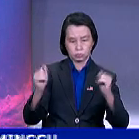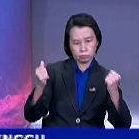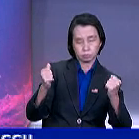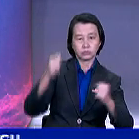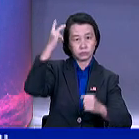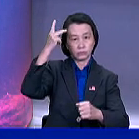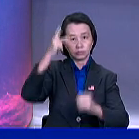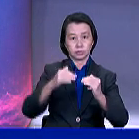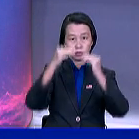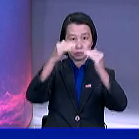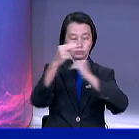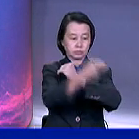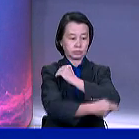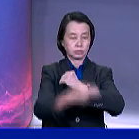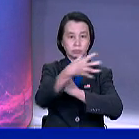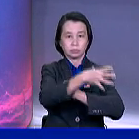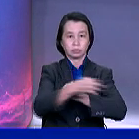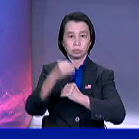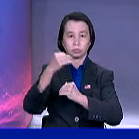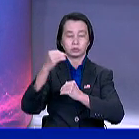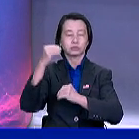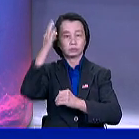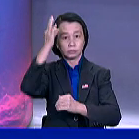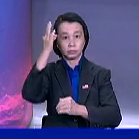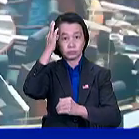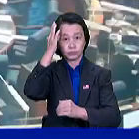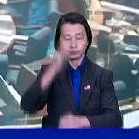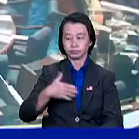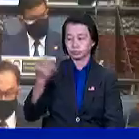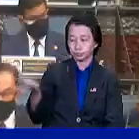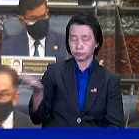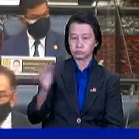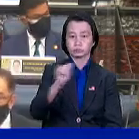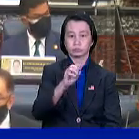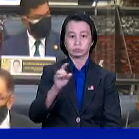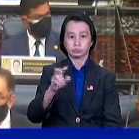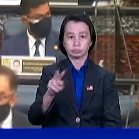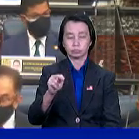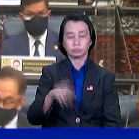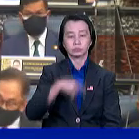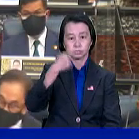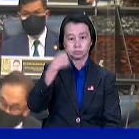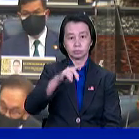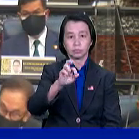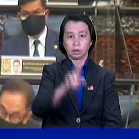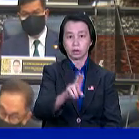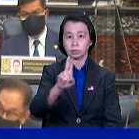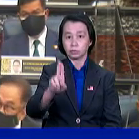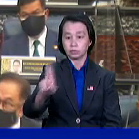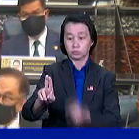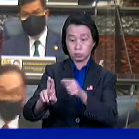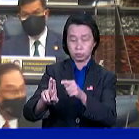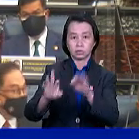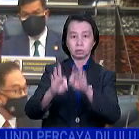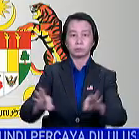politik di peringkat negeri dan persekutuan. Beliau yang juga Adun Matunggong berkata RUU ini penting